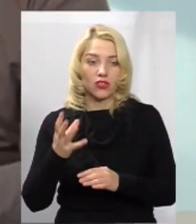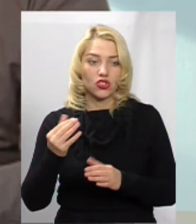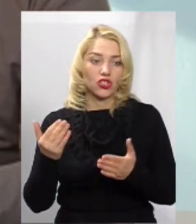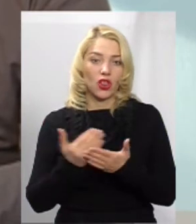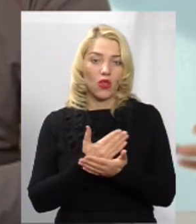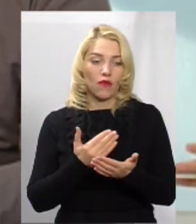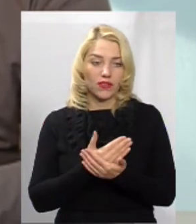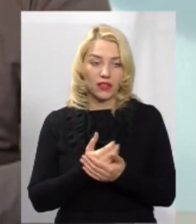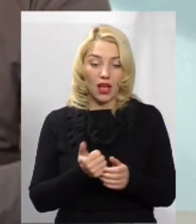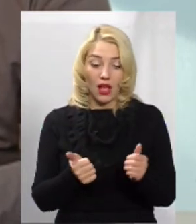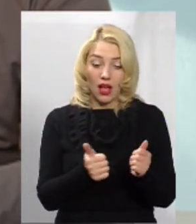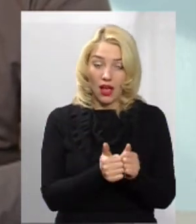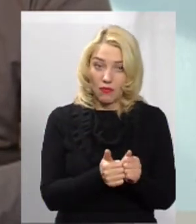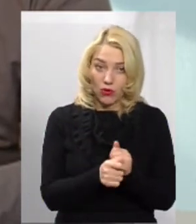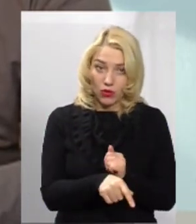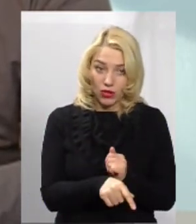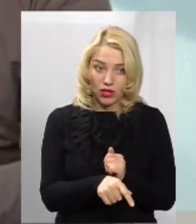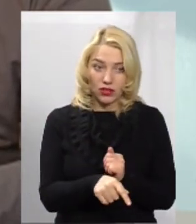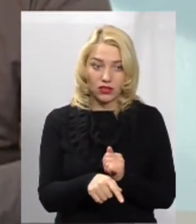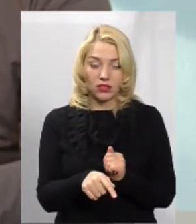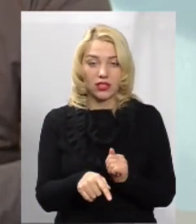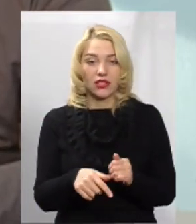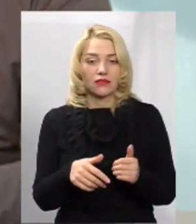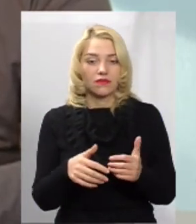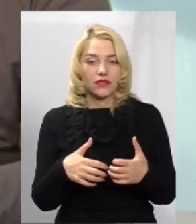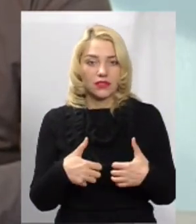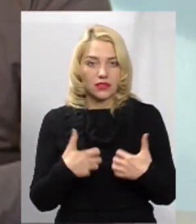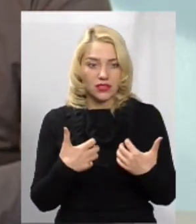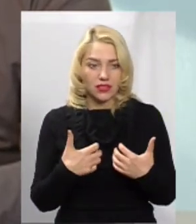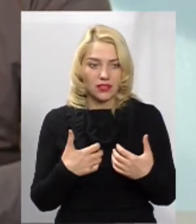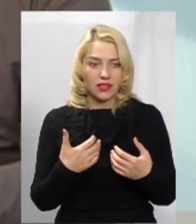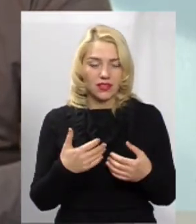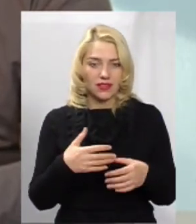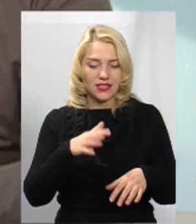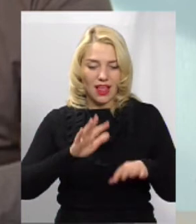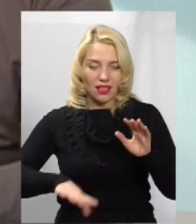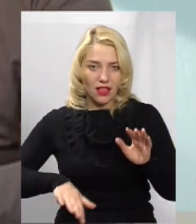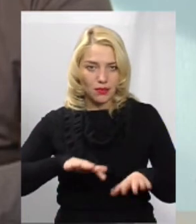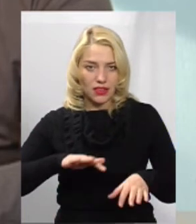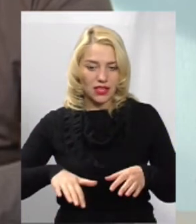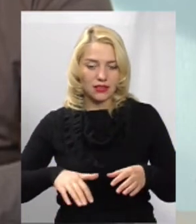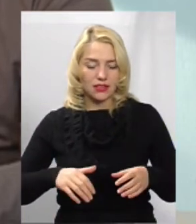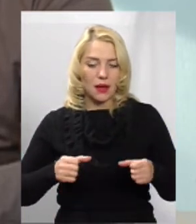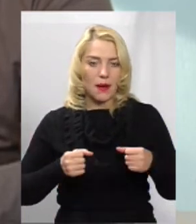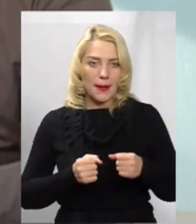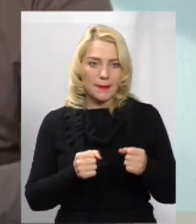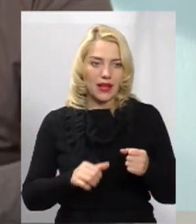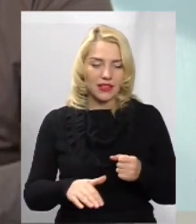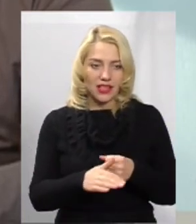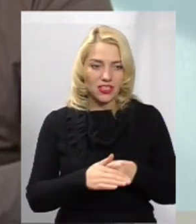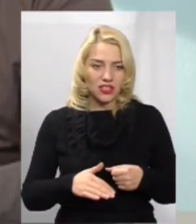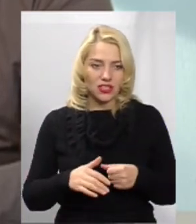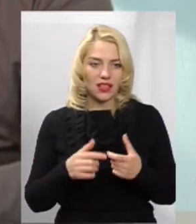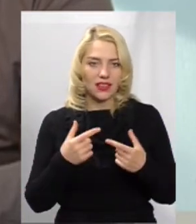конструкції. А поряд зовсім, ну, зовсім занедбаний майданчик, де між, значить, щілений,